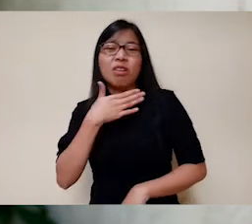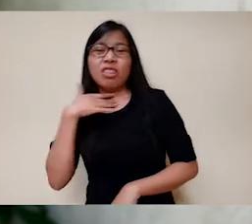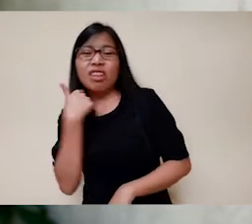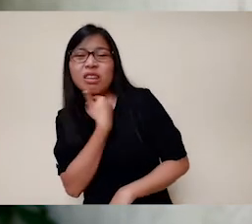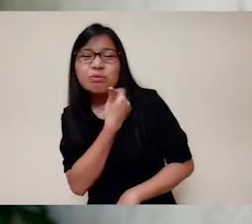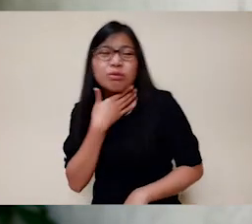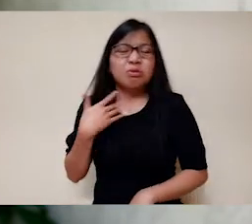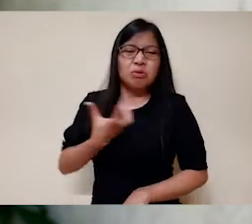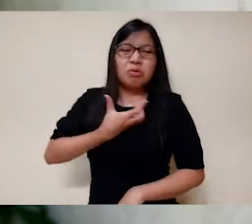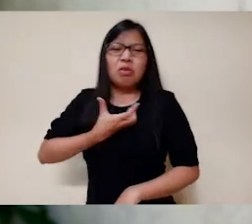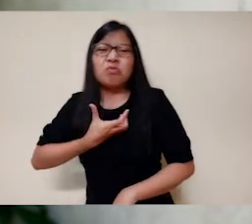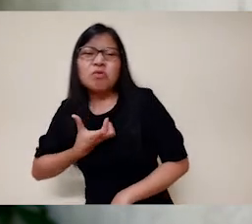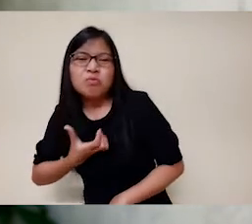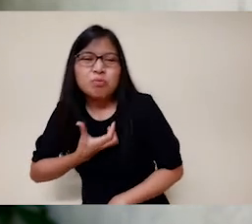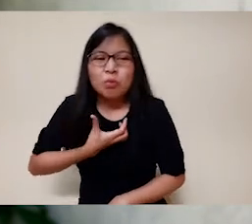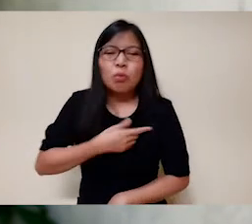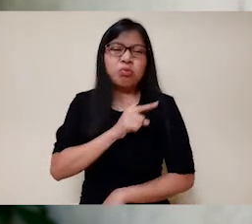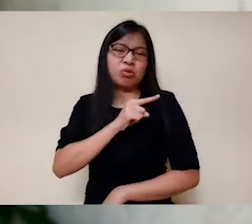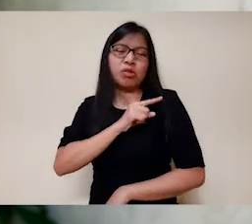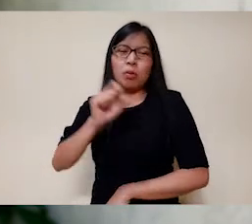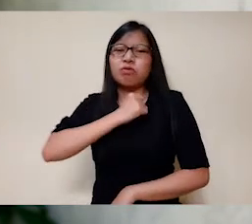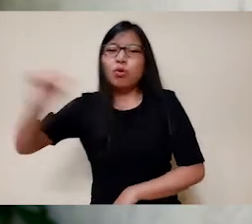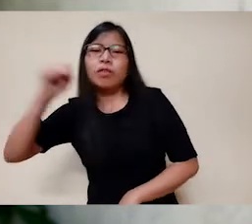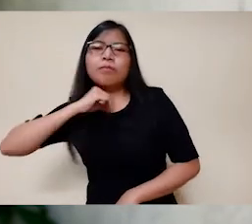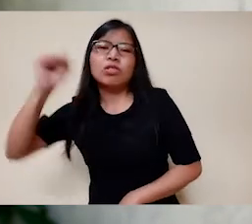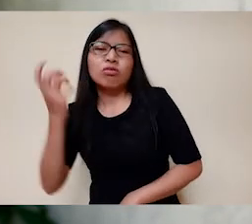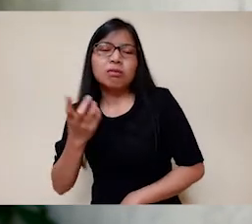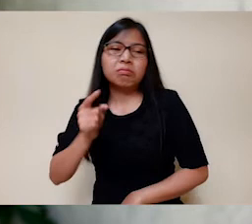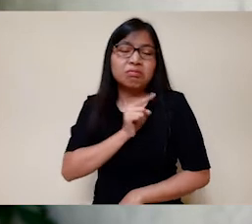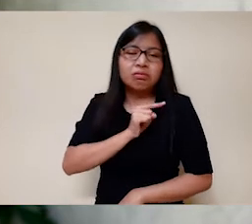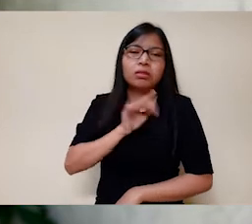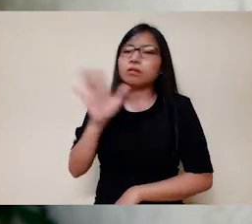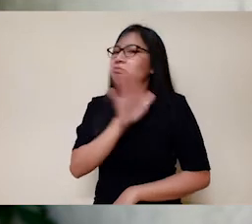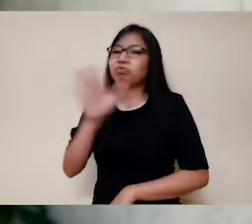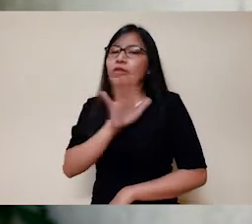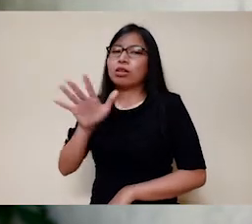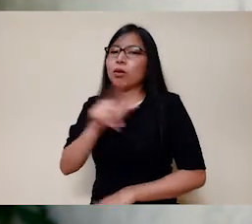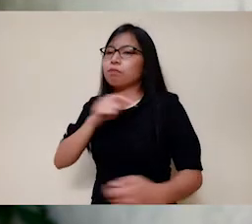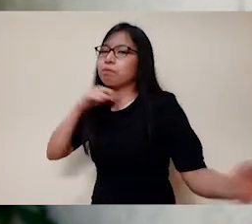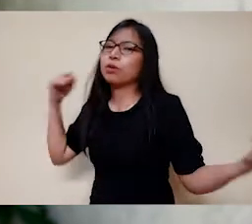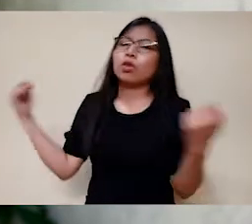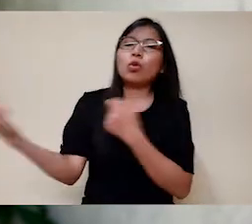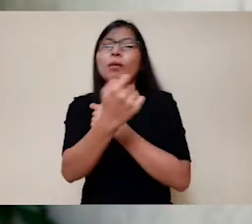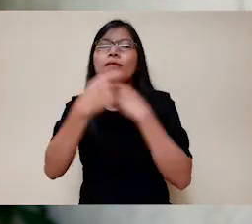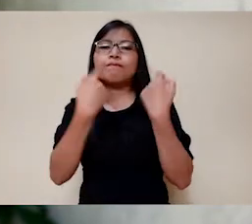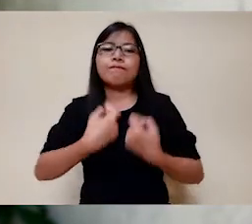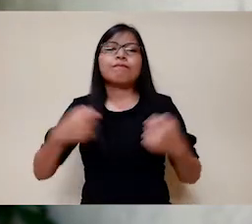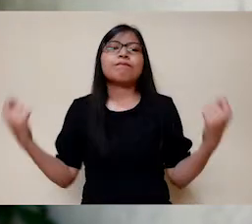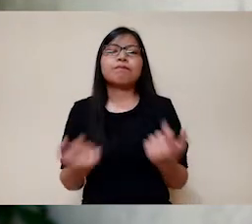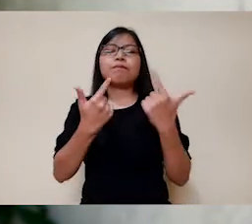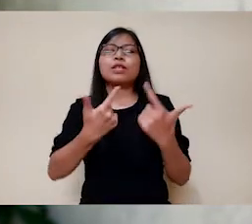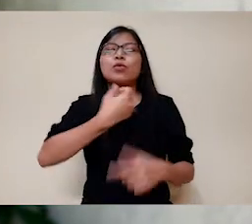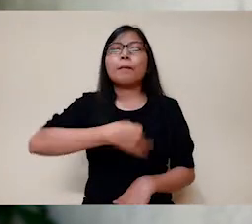Segala pemberontakan kami. Sehingga kami menjadi makhluk baru di dalam Kristus, yang memperjuangkan